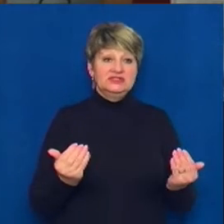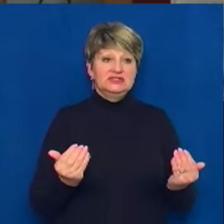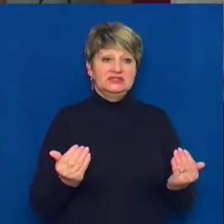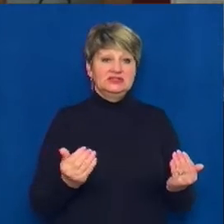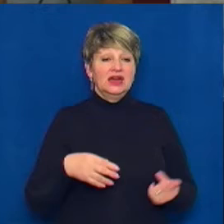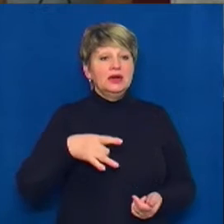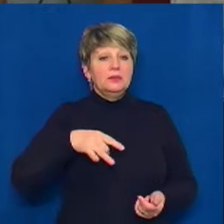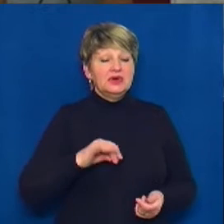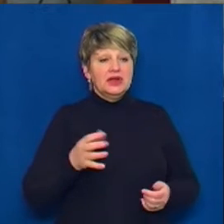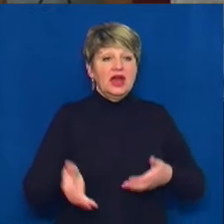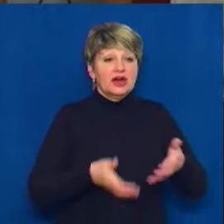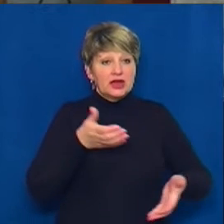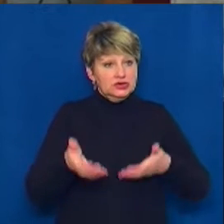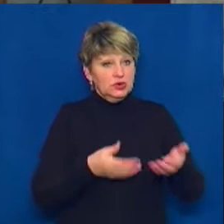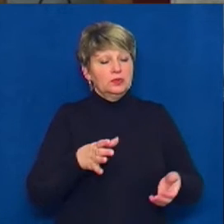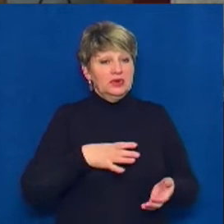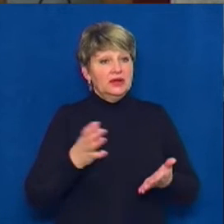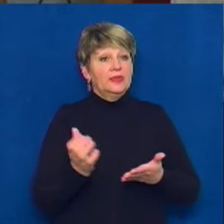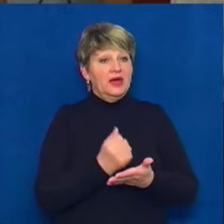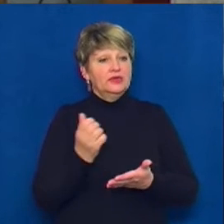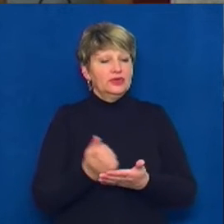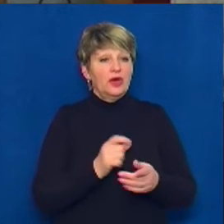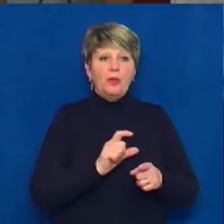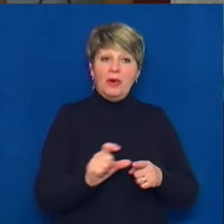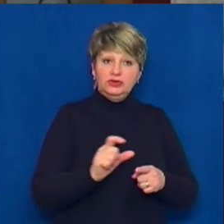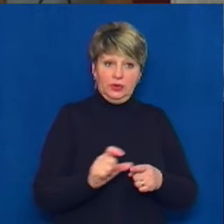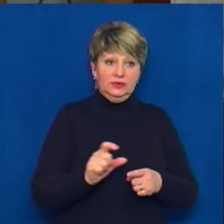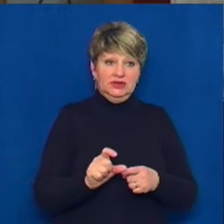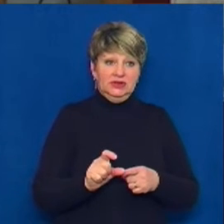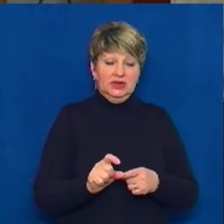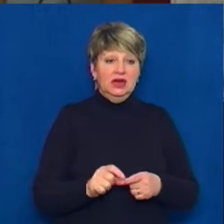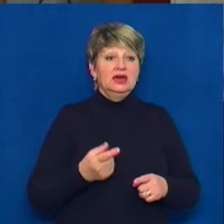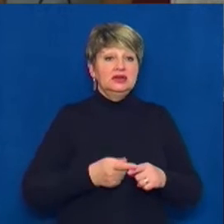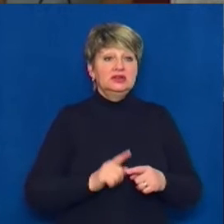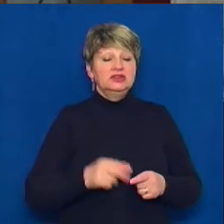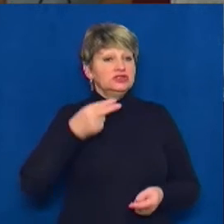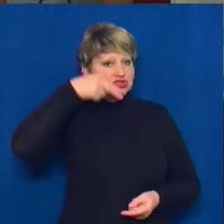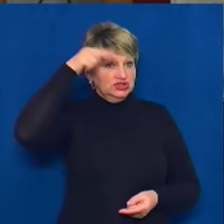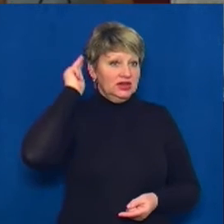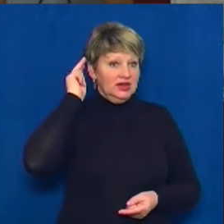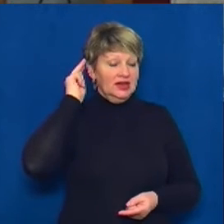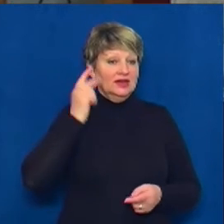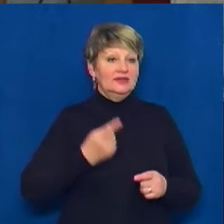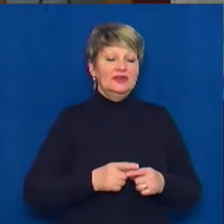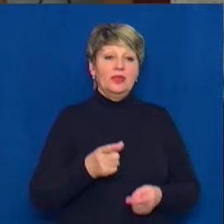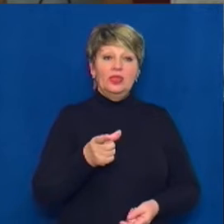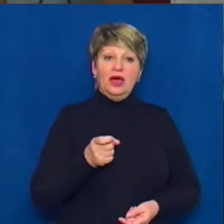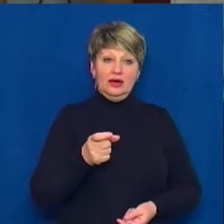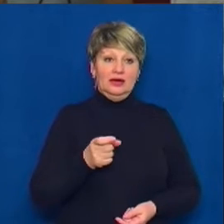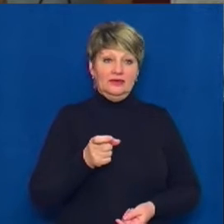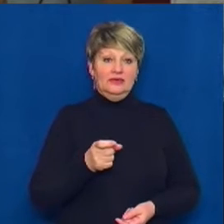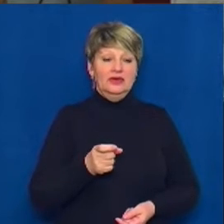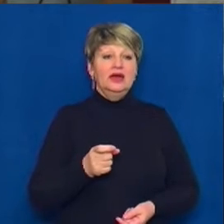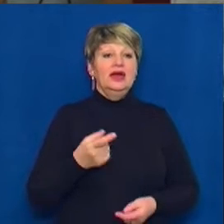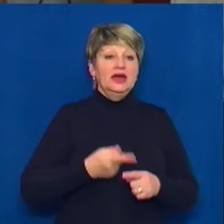розкопок були знайдені патрони, зокрема чеські, від Нагану та від гвинтівки Мосіна.